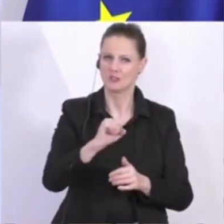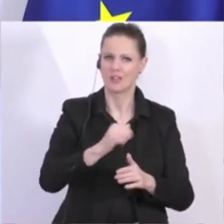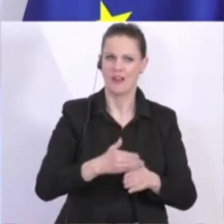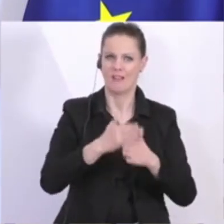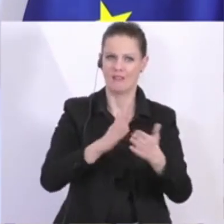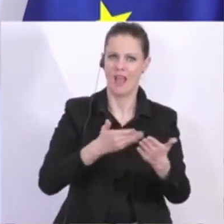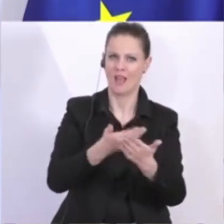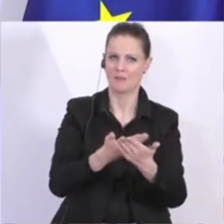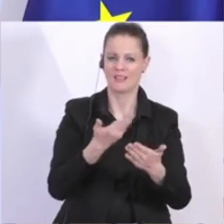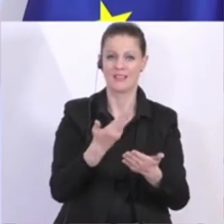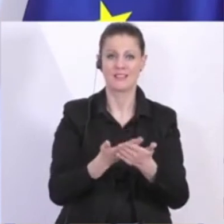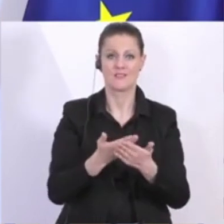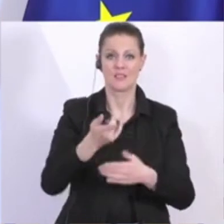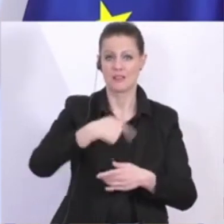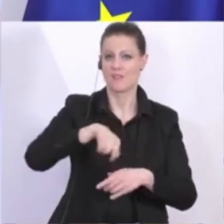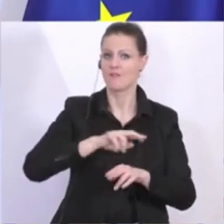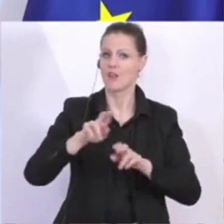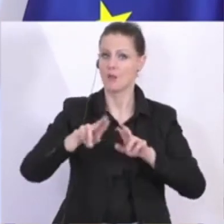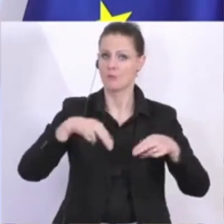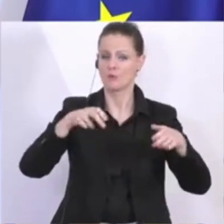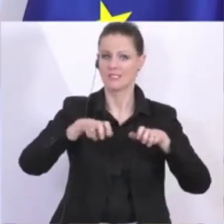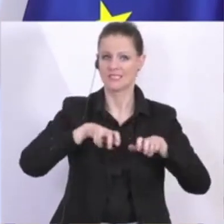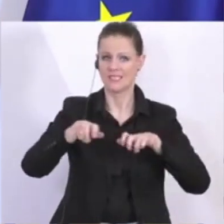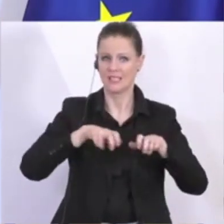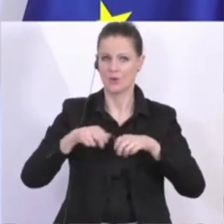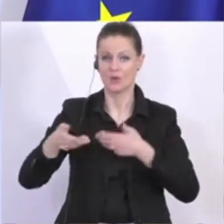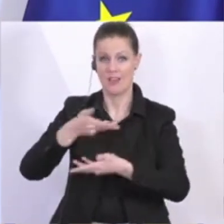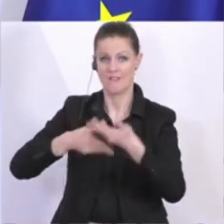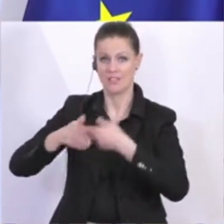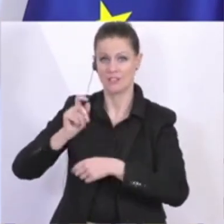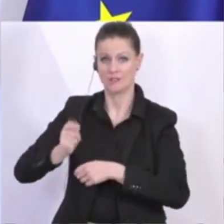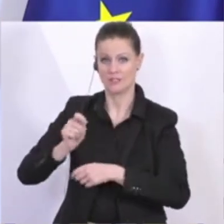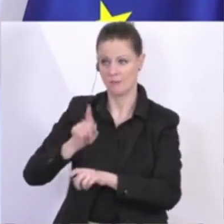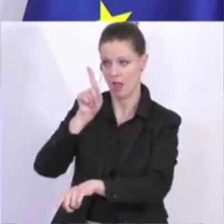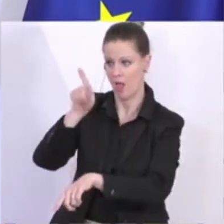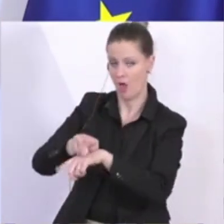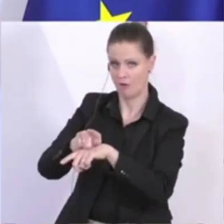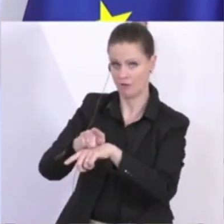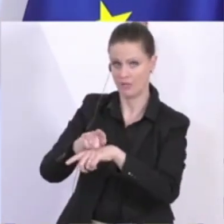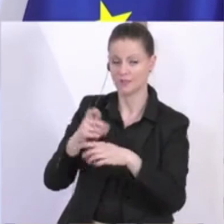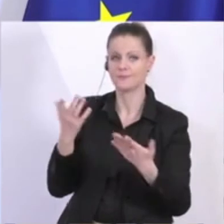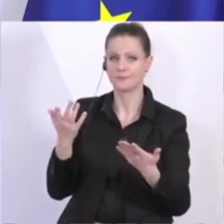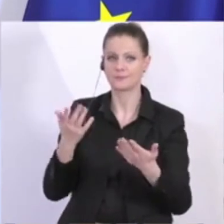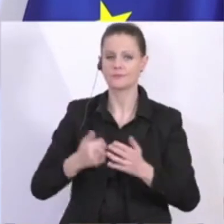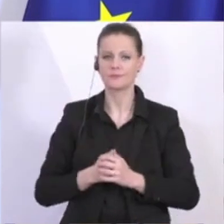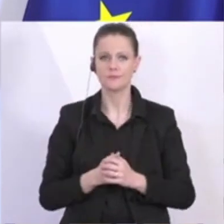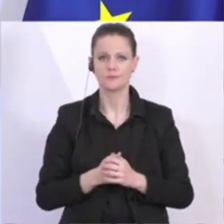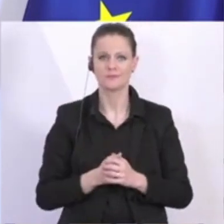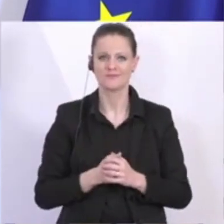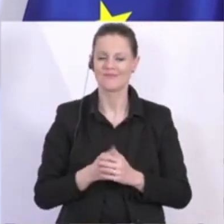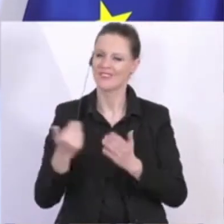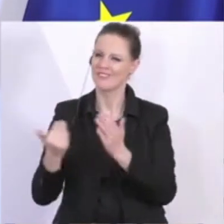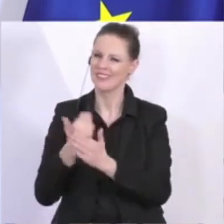Verfügung stehen. Deshalb haben wir als Bundesregierung die Wirtschaftskammer Österreich beauftragt, an unserer Stelle auch diese